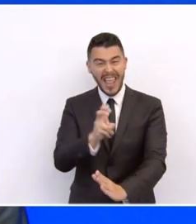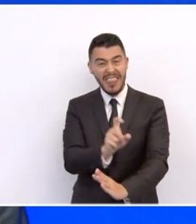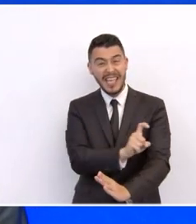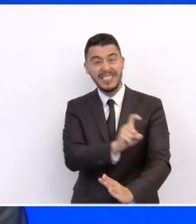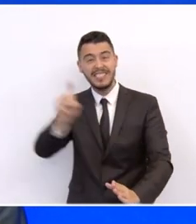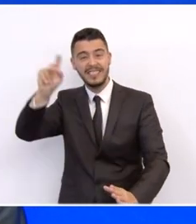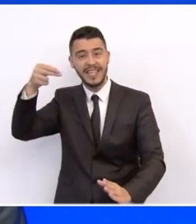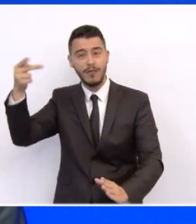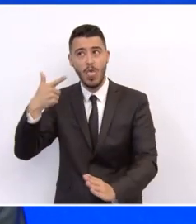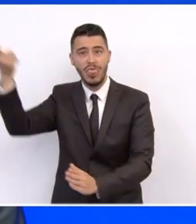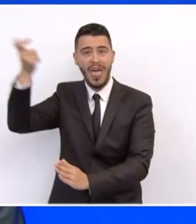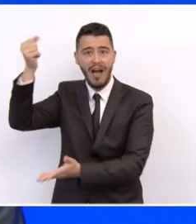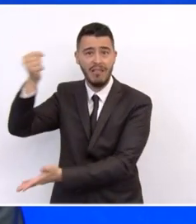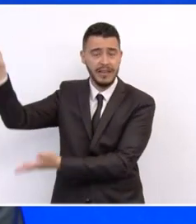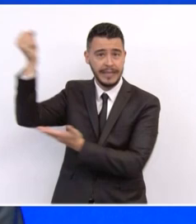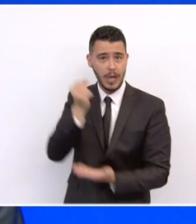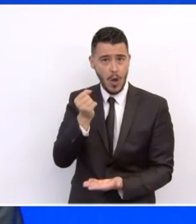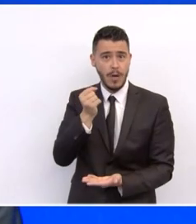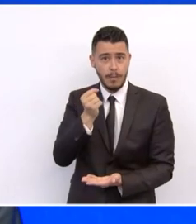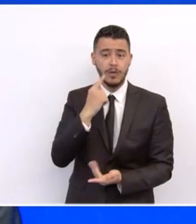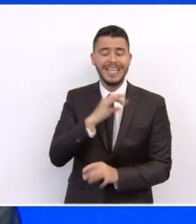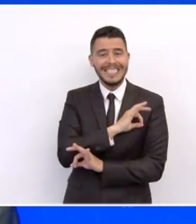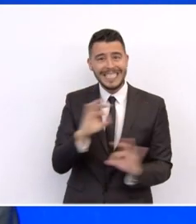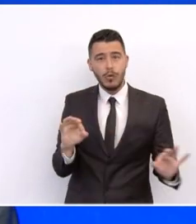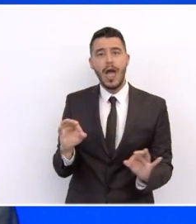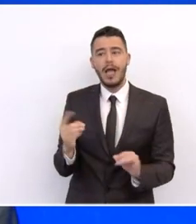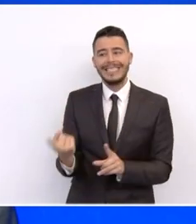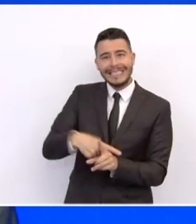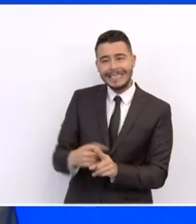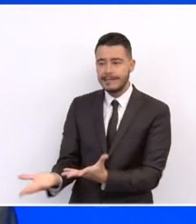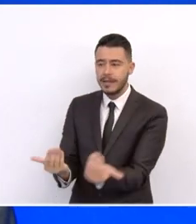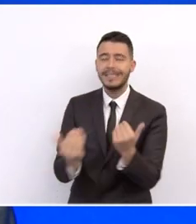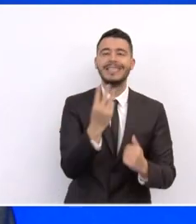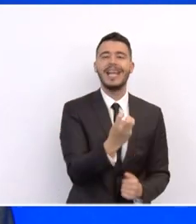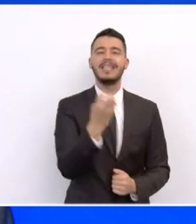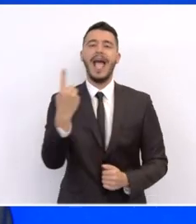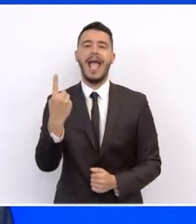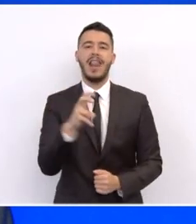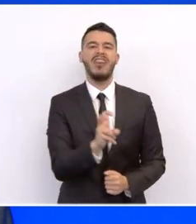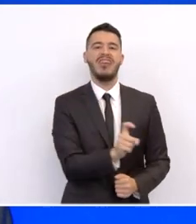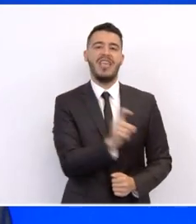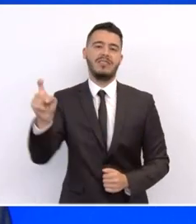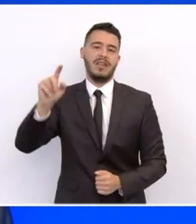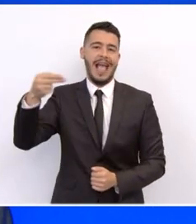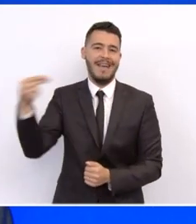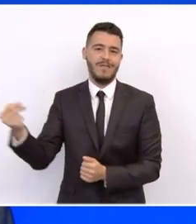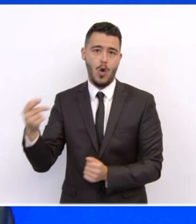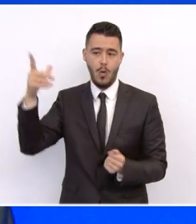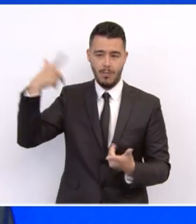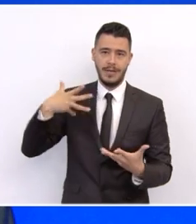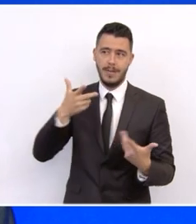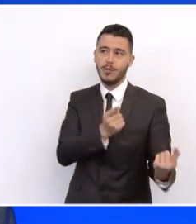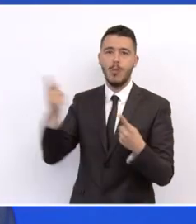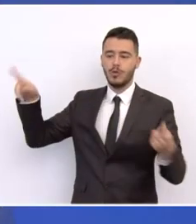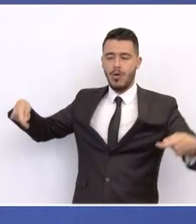που υπολογίζουμε ότι θα κινητοποιήσουν μέχρι 31 δις κεφάλαια. Όμως, έχουμε τρεις σημαντικές διαφορές σε